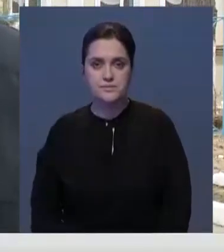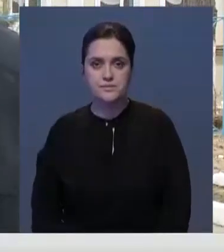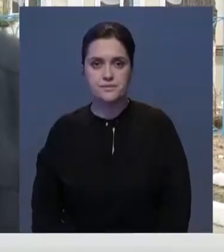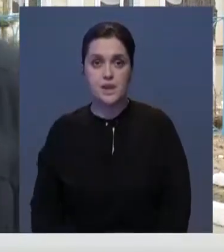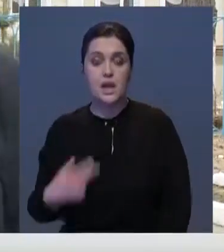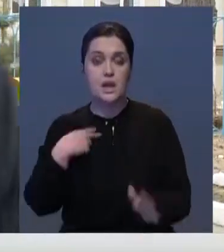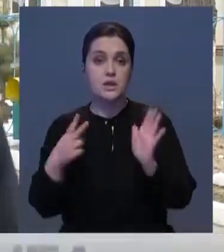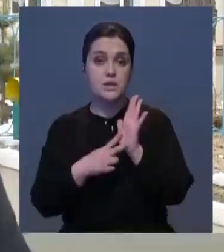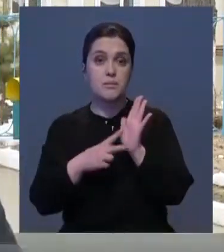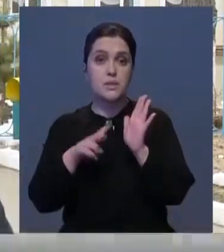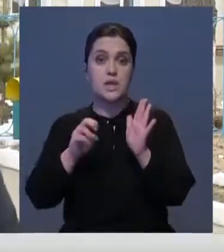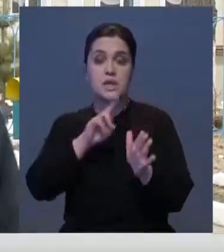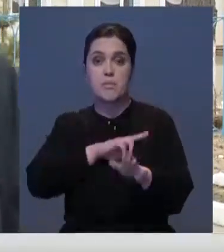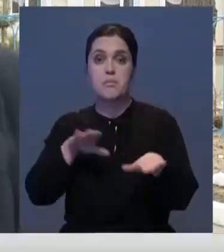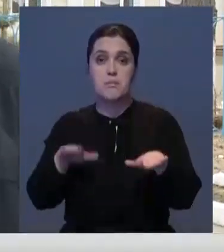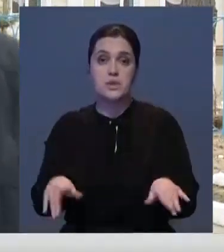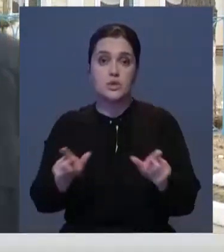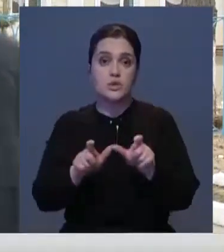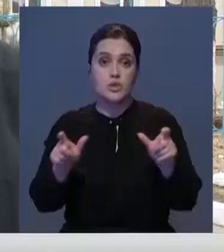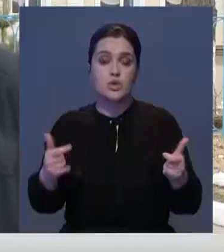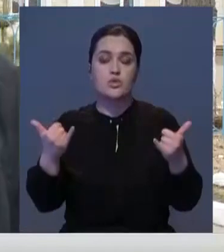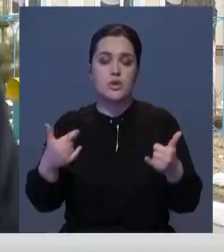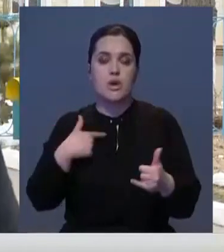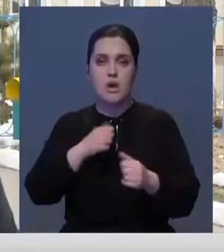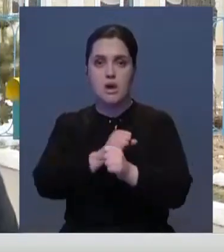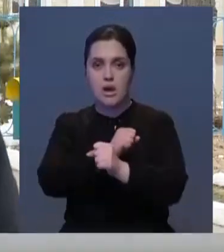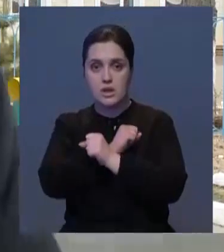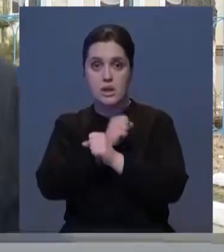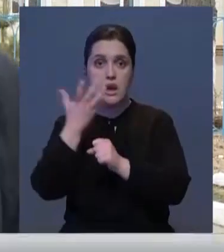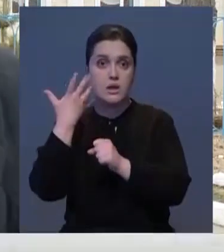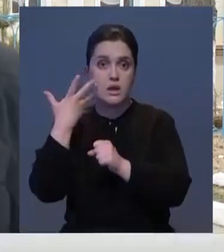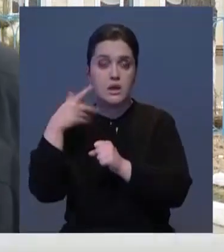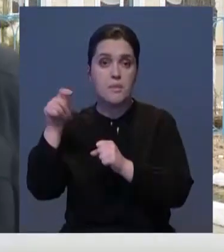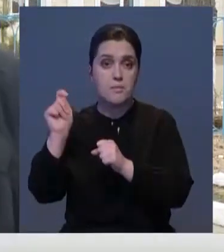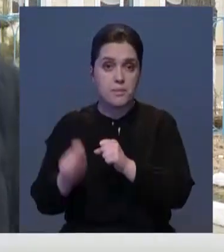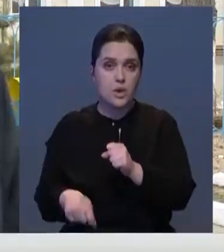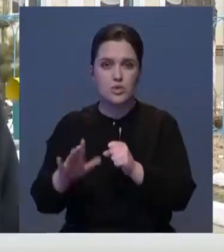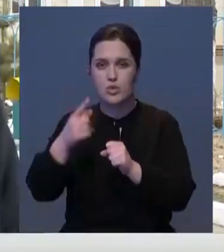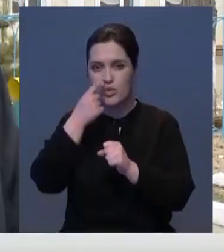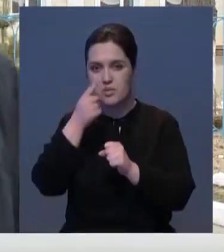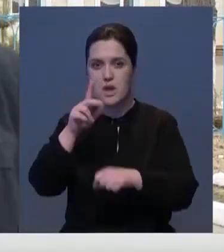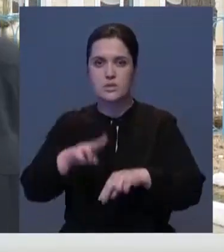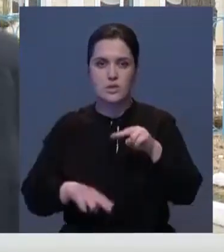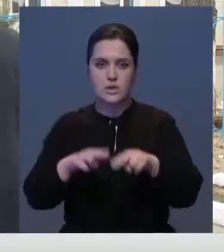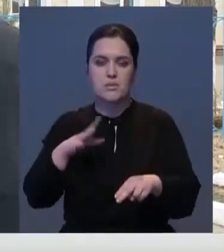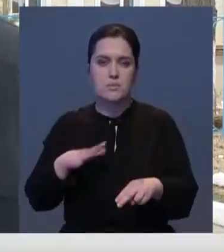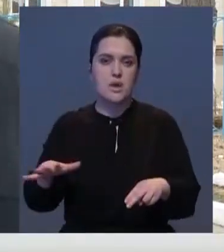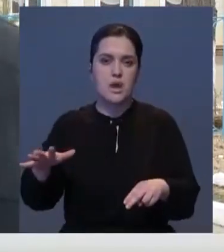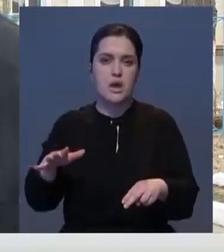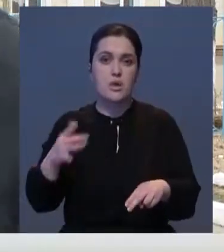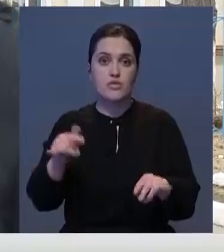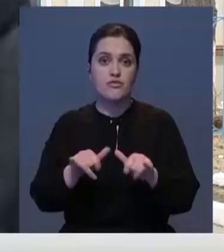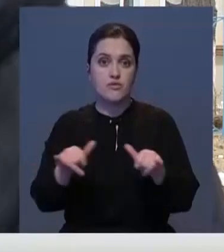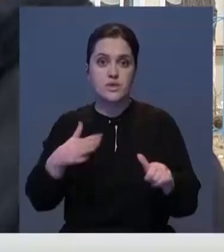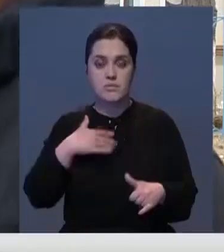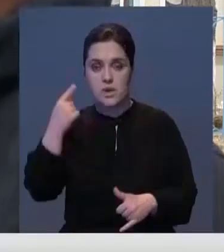Я 7 лет работал учителем в местной школе. Сейчас вот на заслуженном отдыхе. Когда приехал, социальные объекты только строили, кругом была степь. Поселок буквально вырос